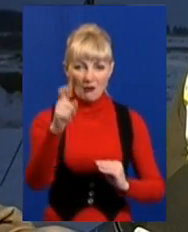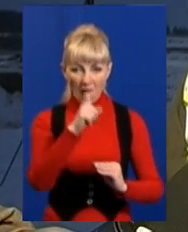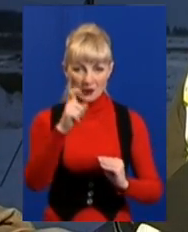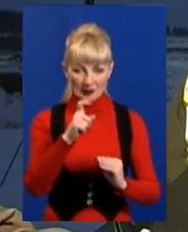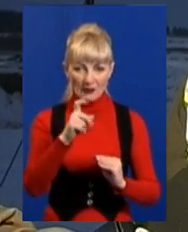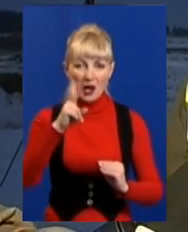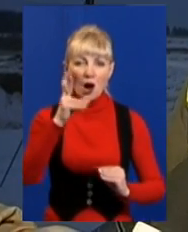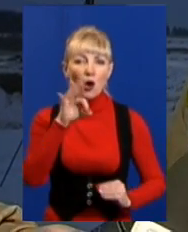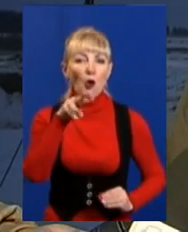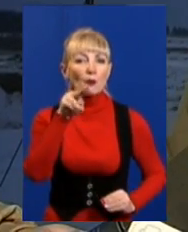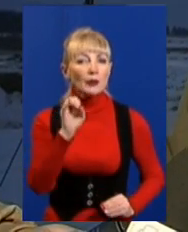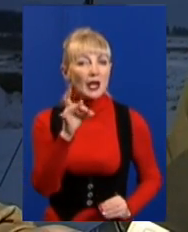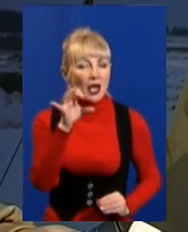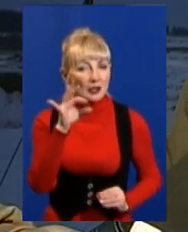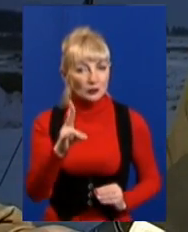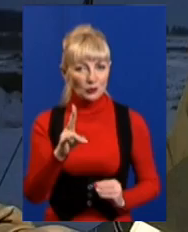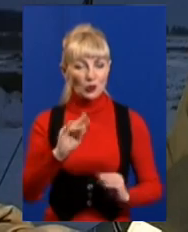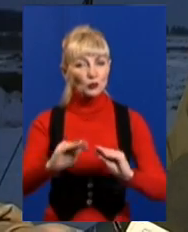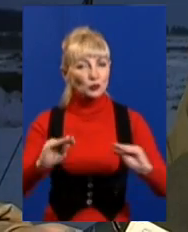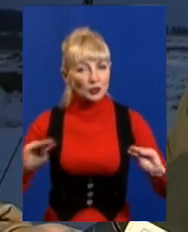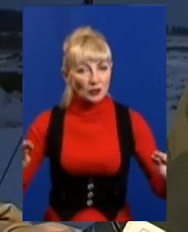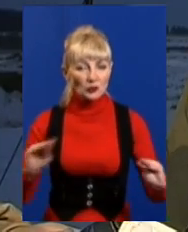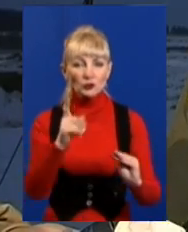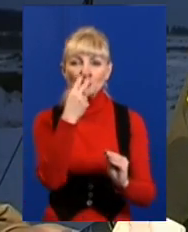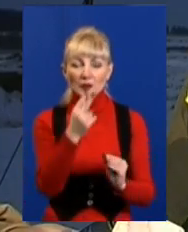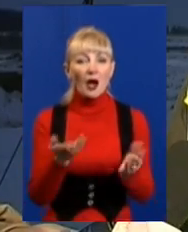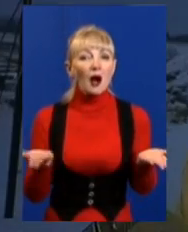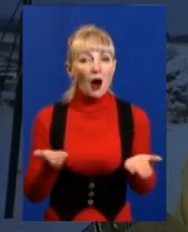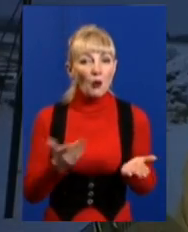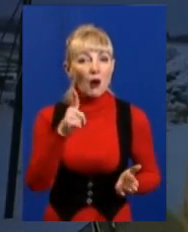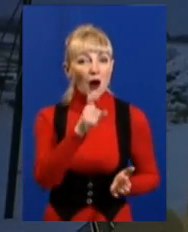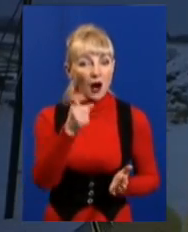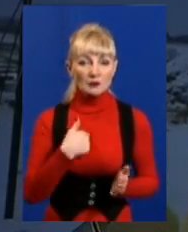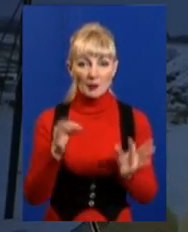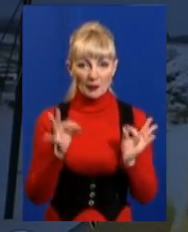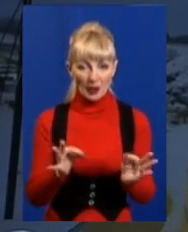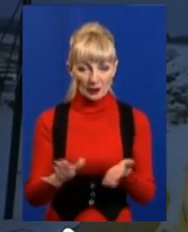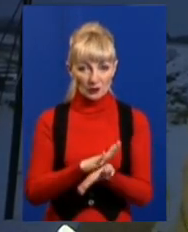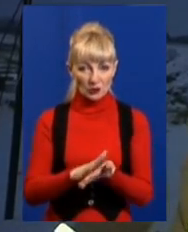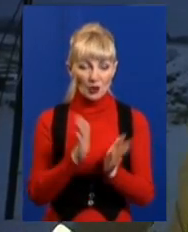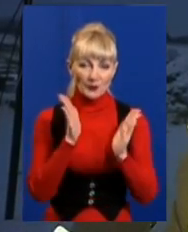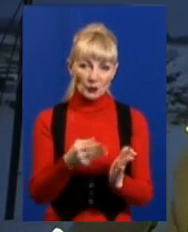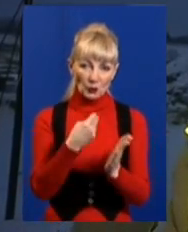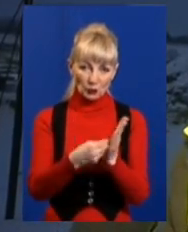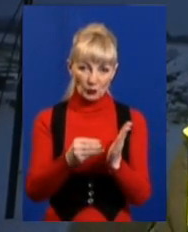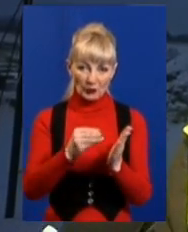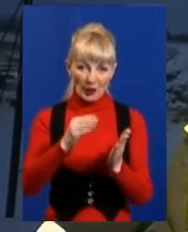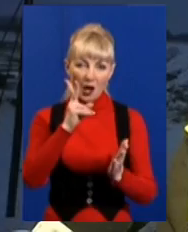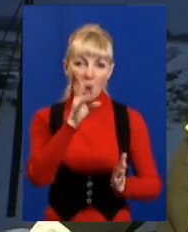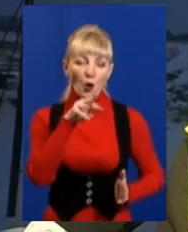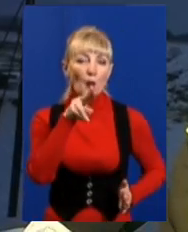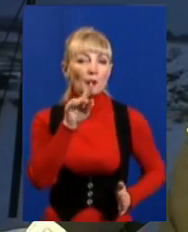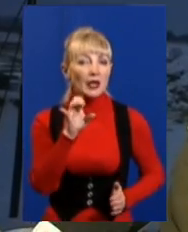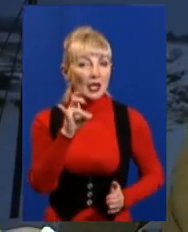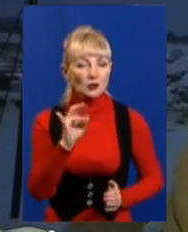компресори, фільтруючі установки, щоб з огляду на склад газу ми його правильно чистили. Будуть придбані компресори газопоршневі, щоб